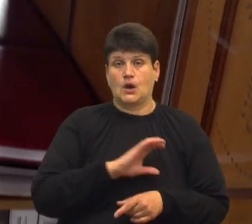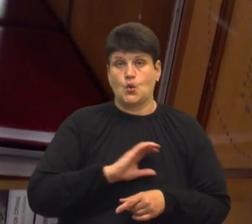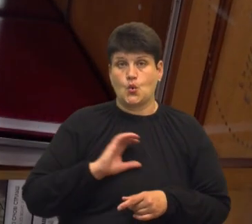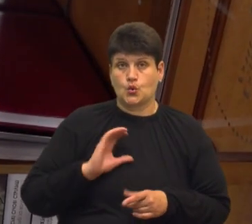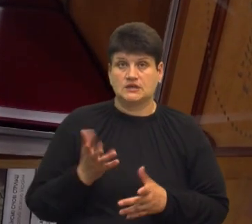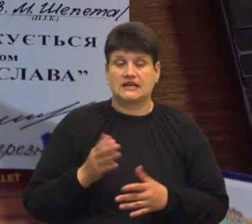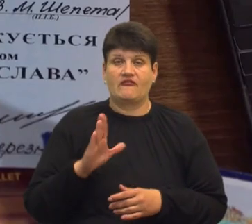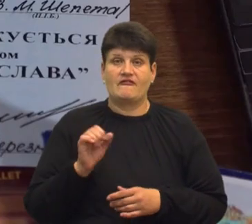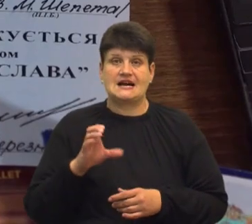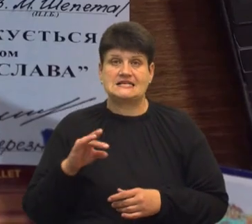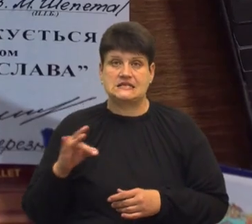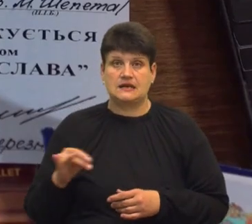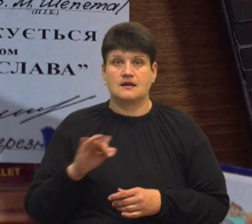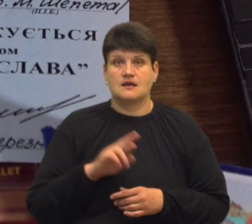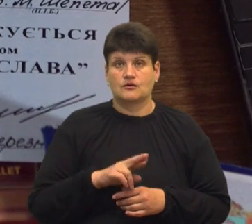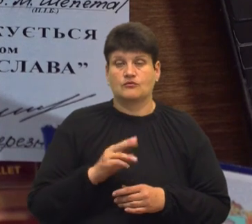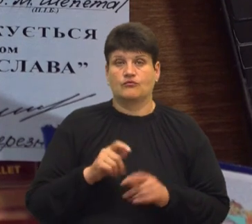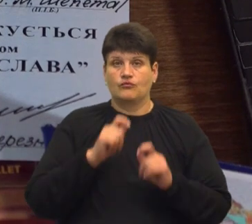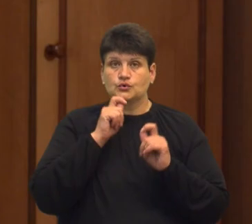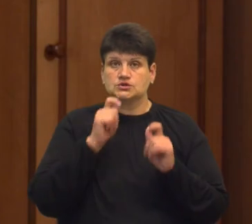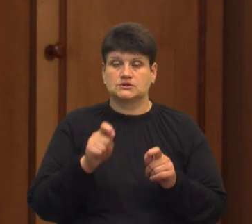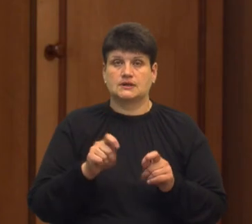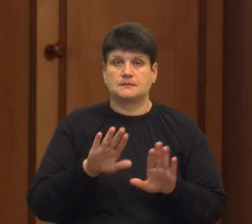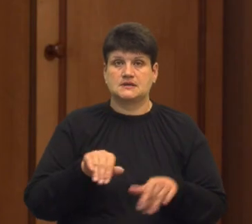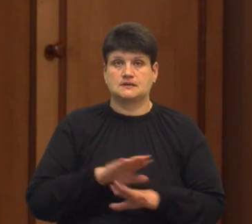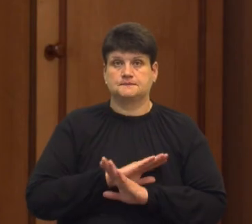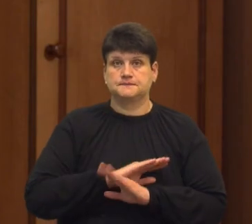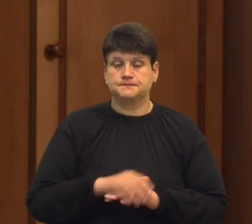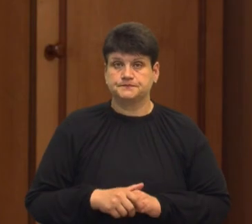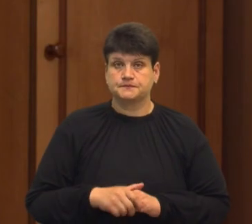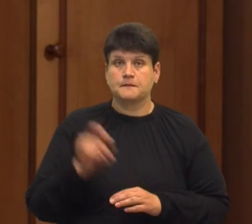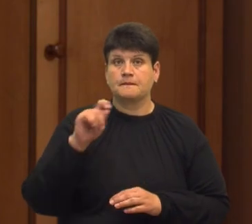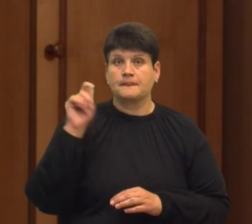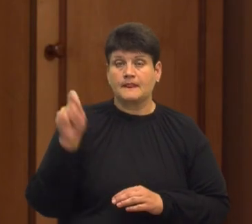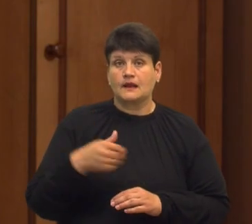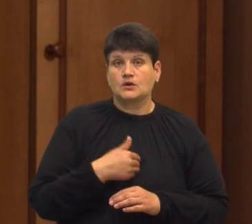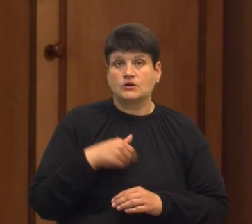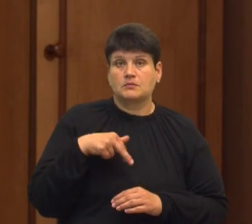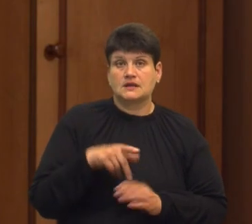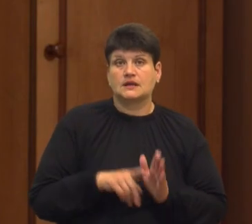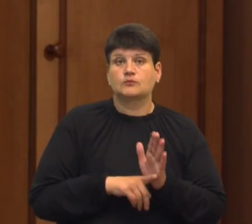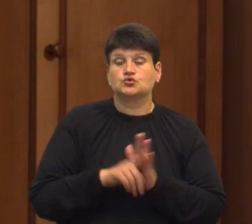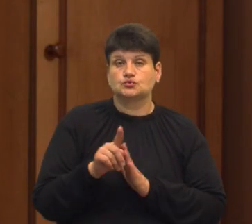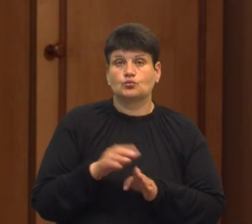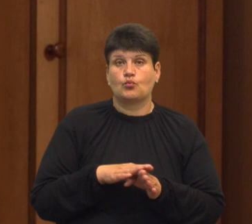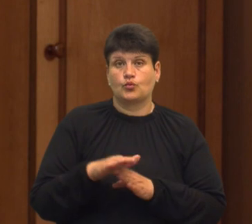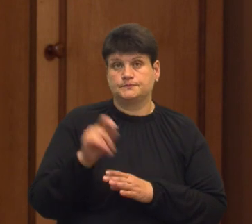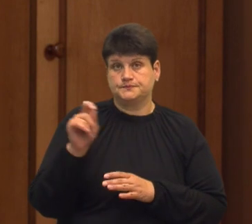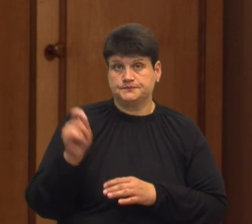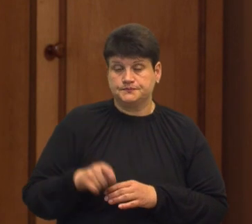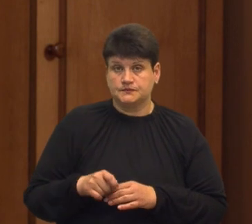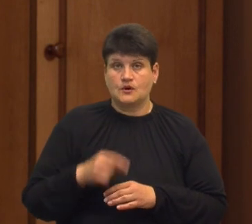які Василю Якову вручили вже посмертно. На війну Василь хотів піти ще на початку повномасштабного вторгнення,